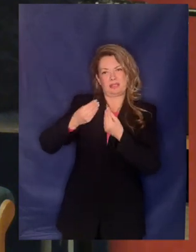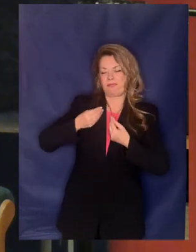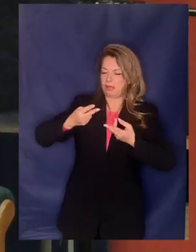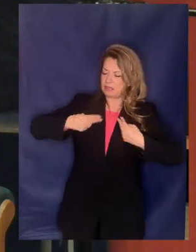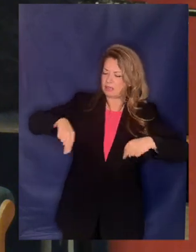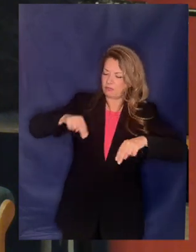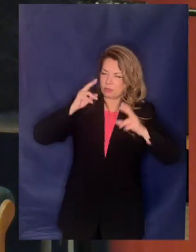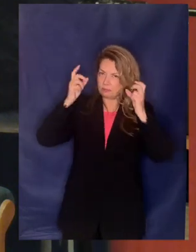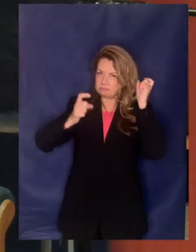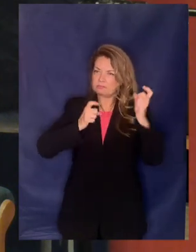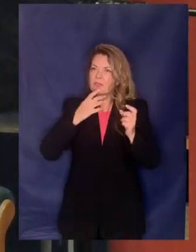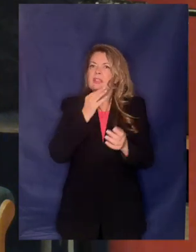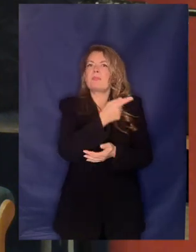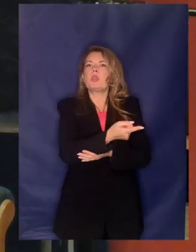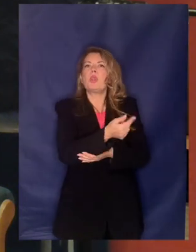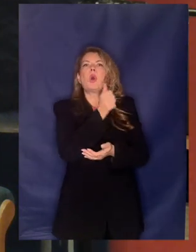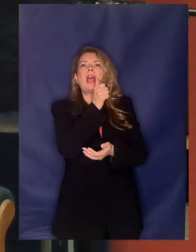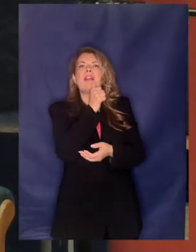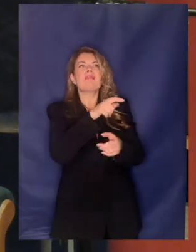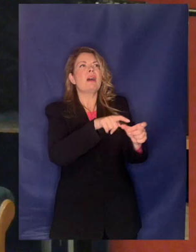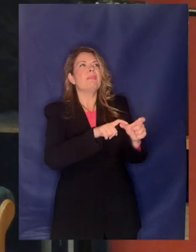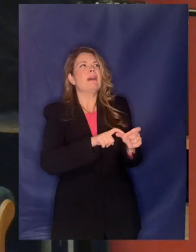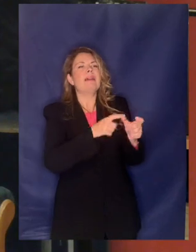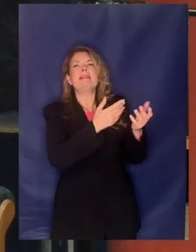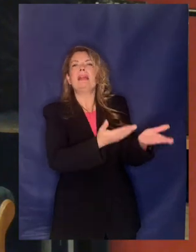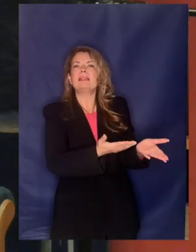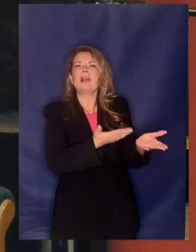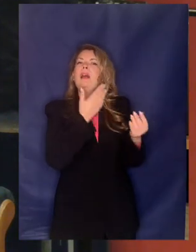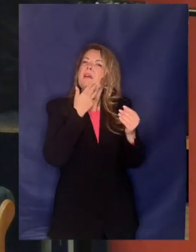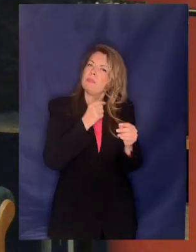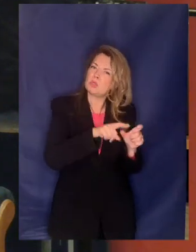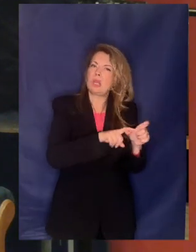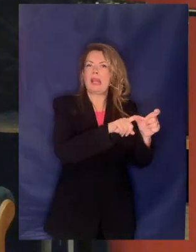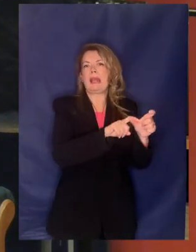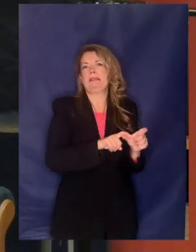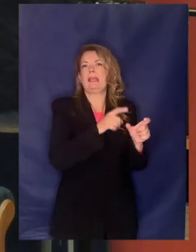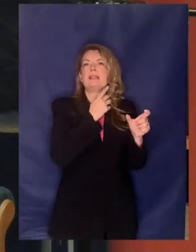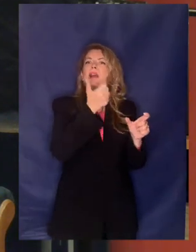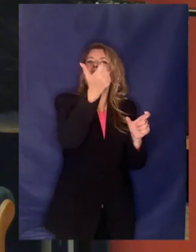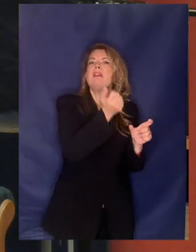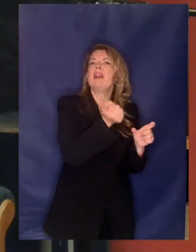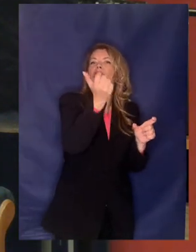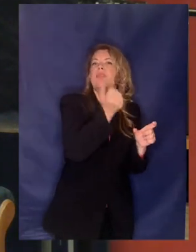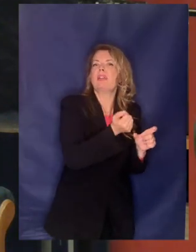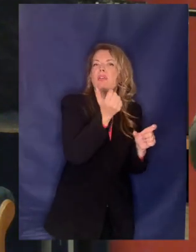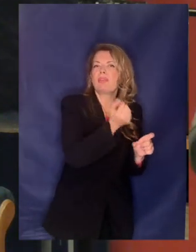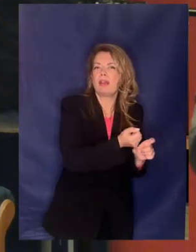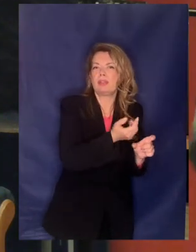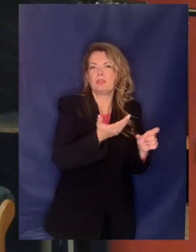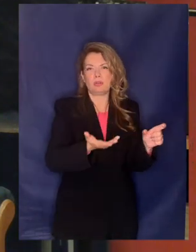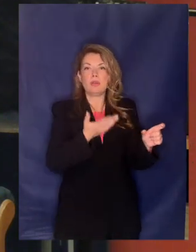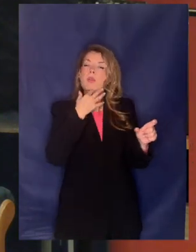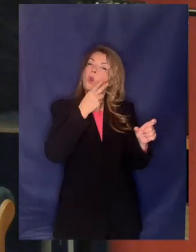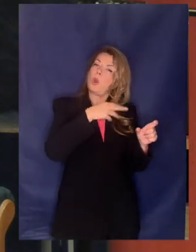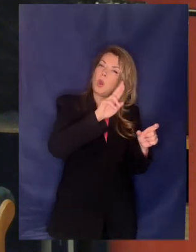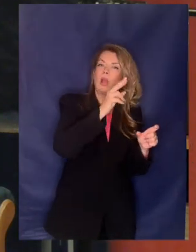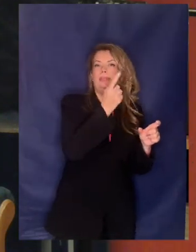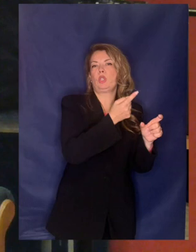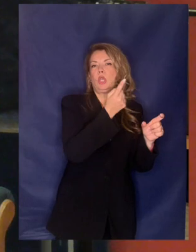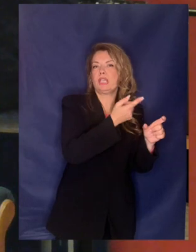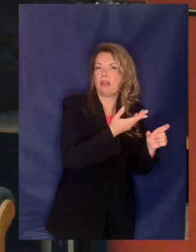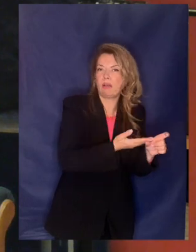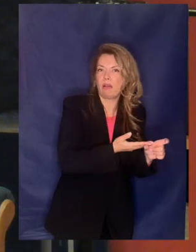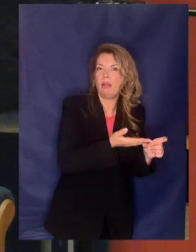γιατί να έχει η ΕΙΔΑΠ τόσα χρήματα είναι καλύτερα να δανείζεται σε μία περίοδο αύξησης επιτοκίων και